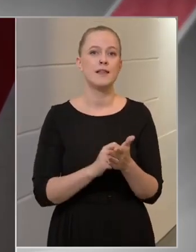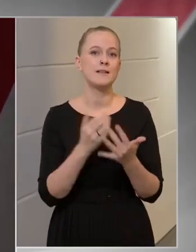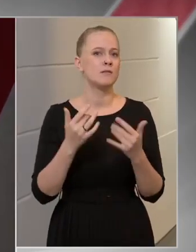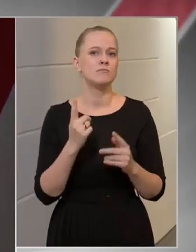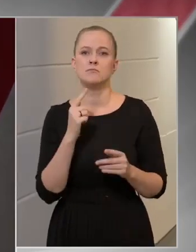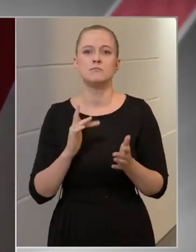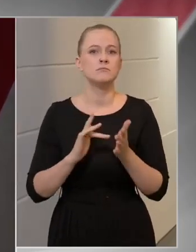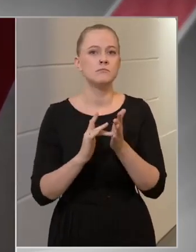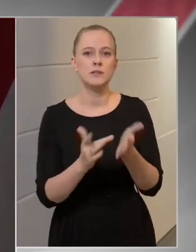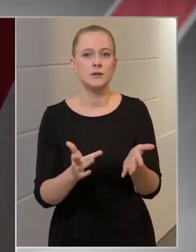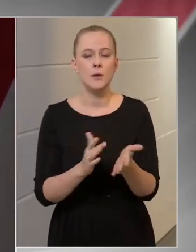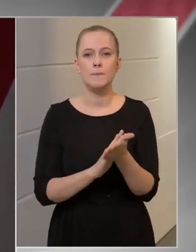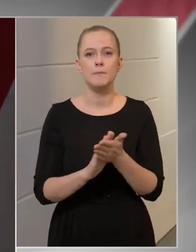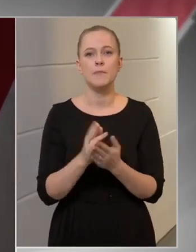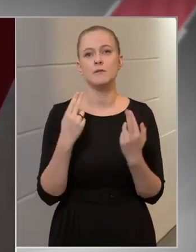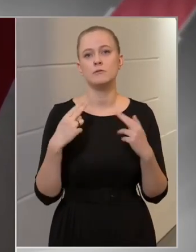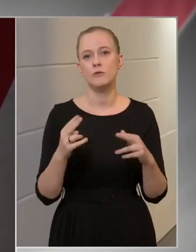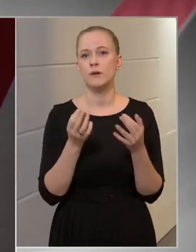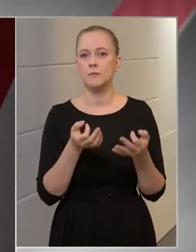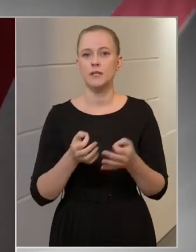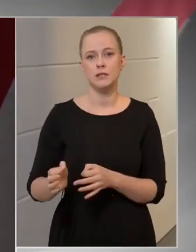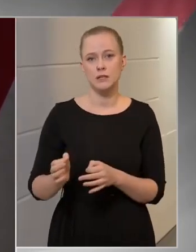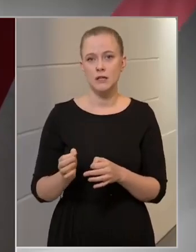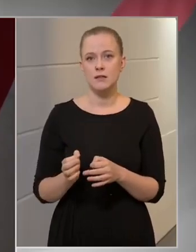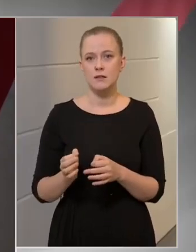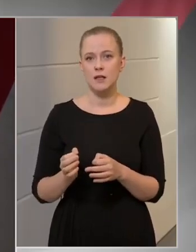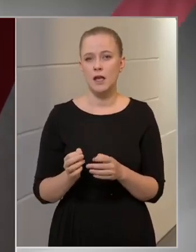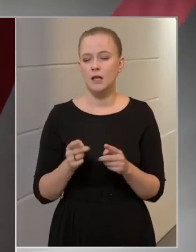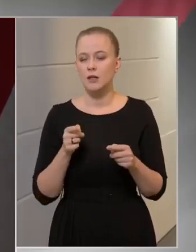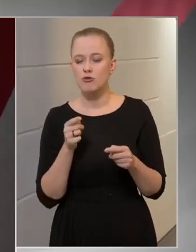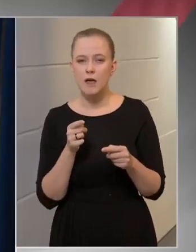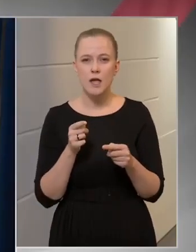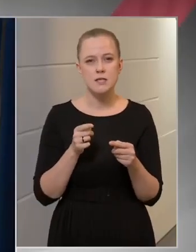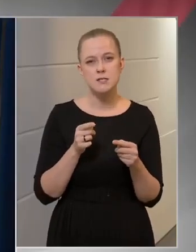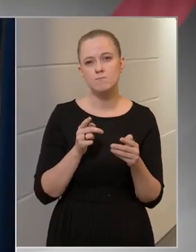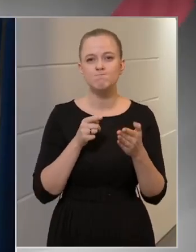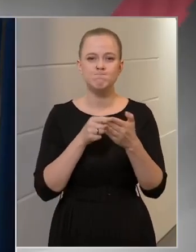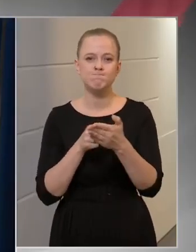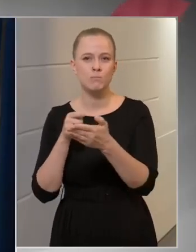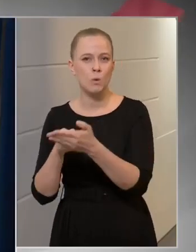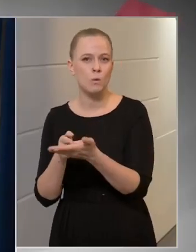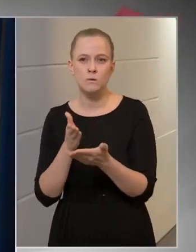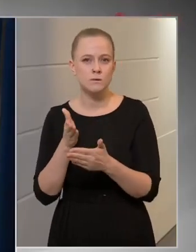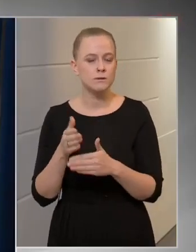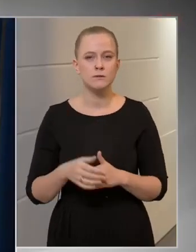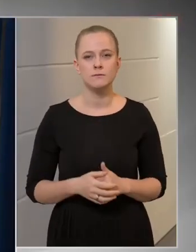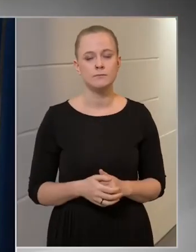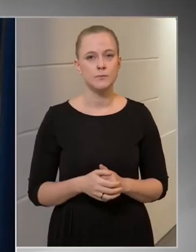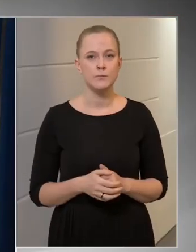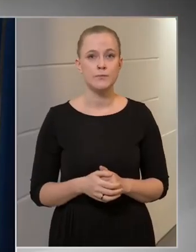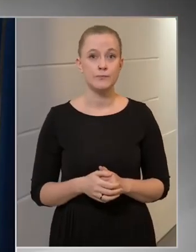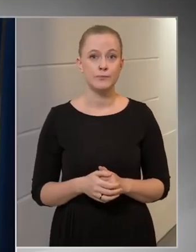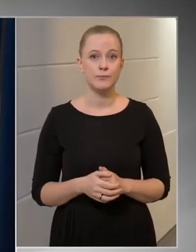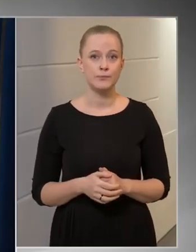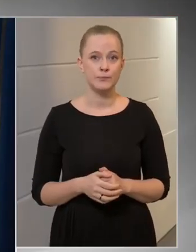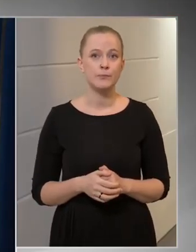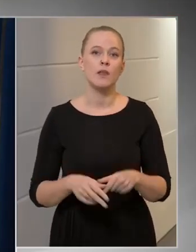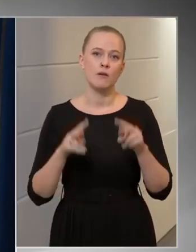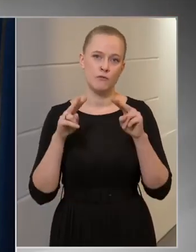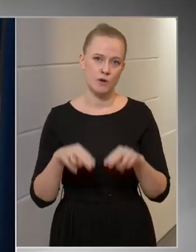mit mutatnak, milyen további intézkedésekhez adnak ezek támpontot? Valóban